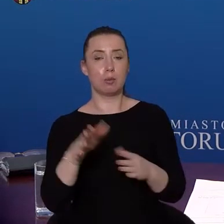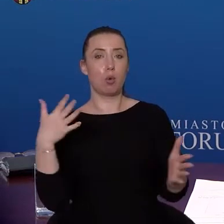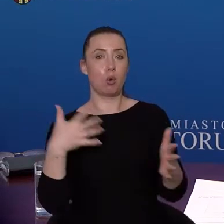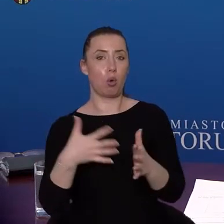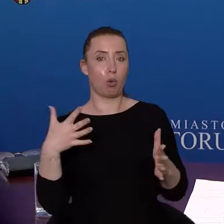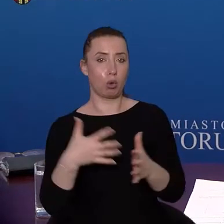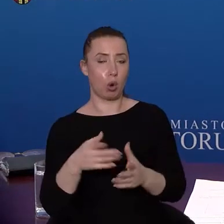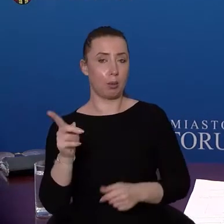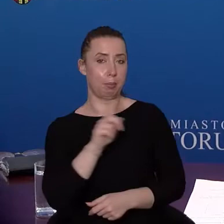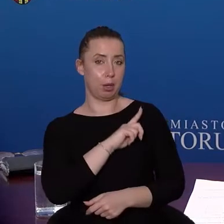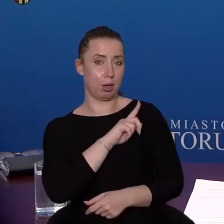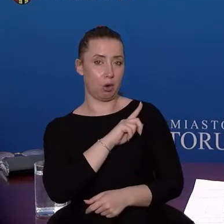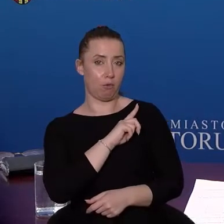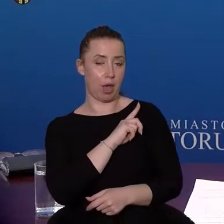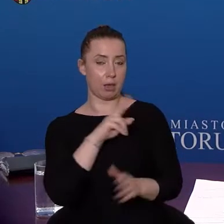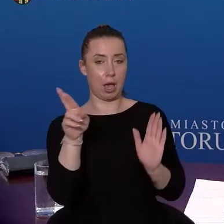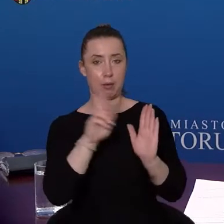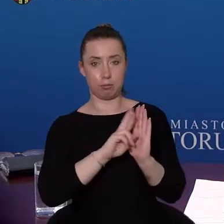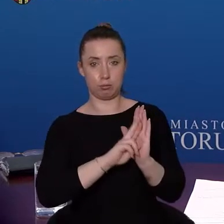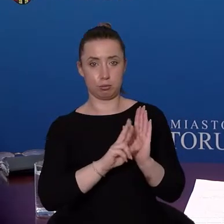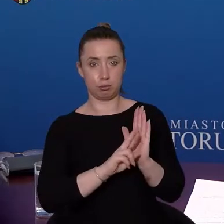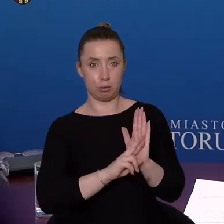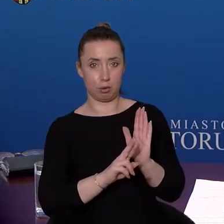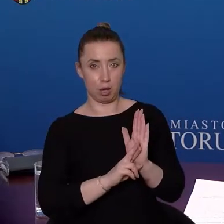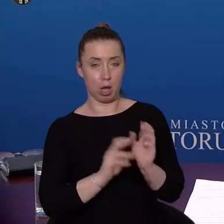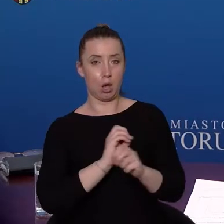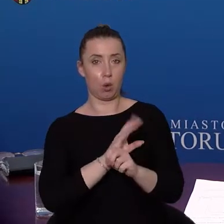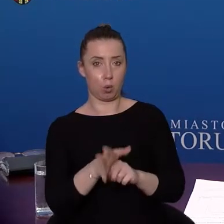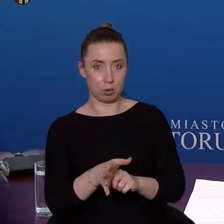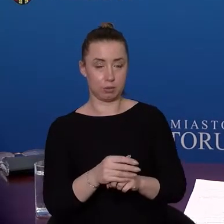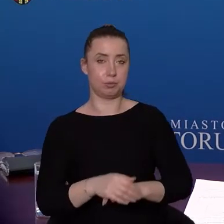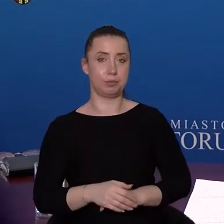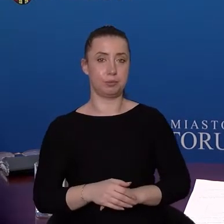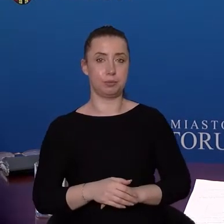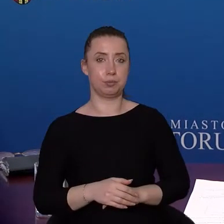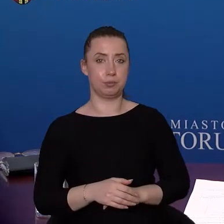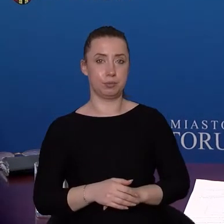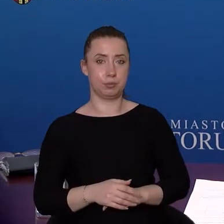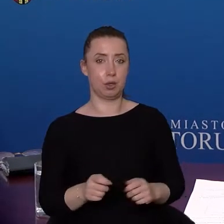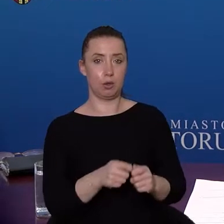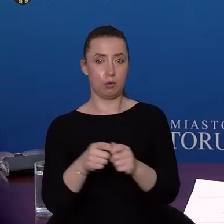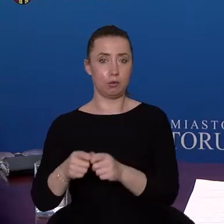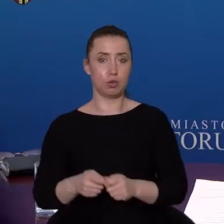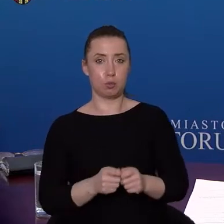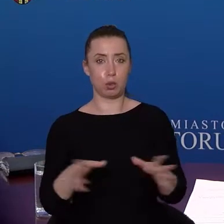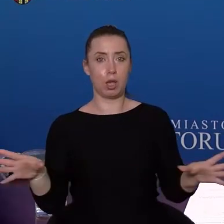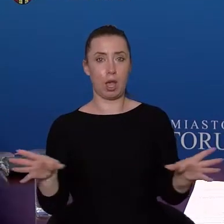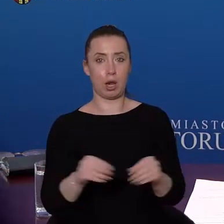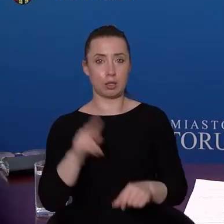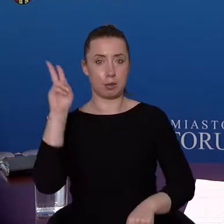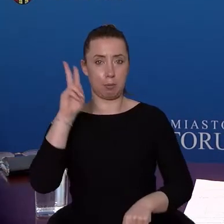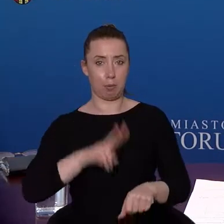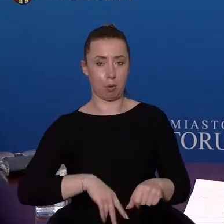przestrzegania zasad związanych z zakazami i nakazami epidemicznymi. Wspólnie w patrolach wspólnych z